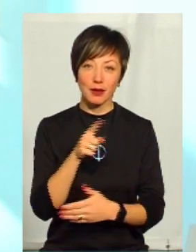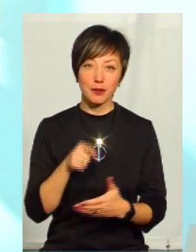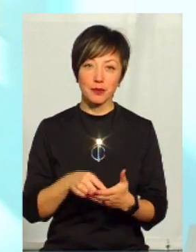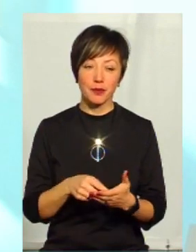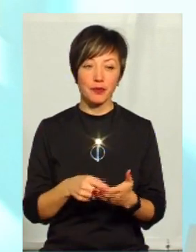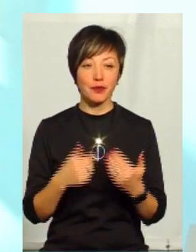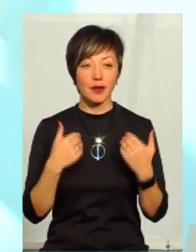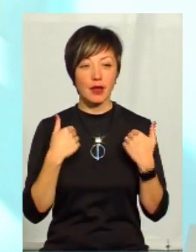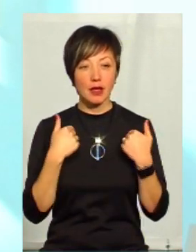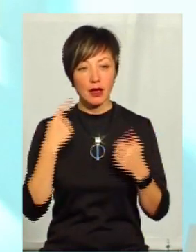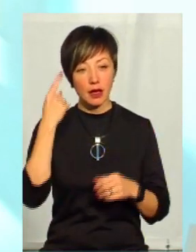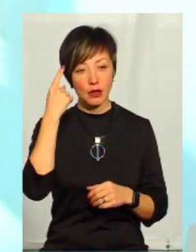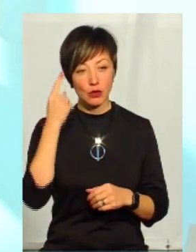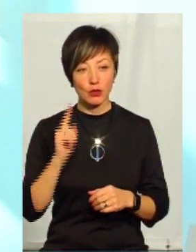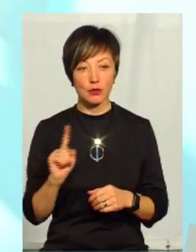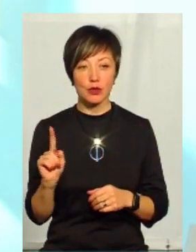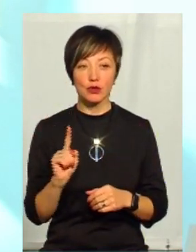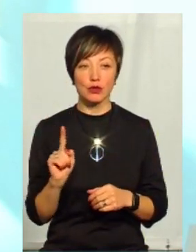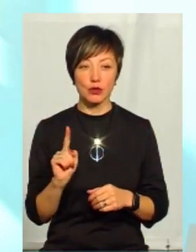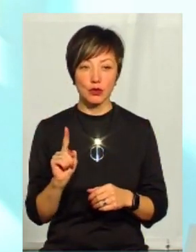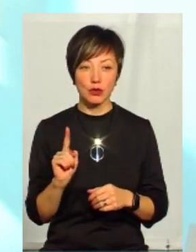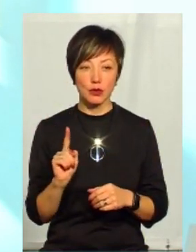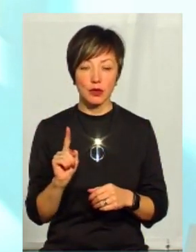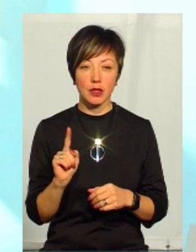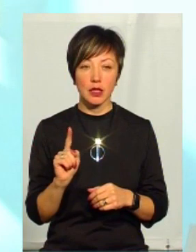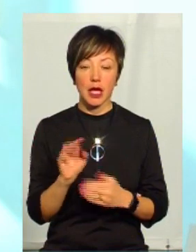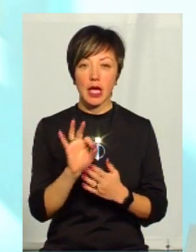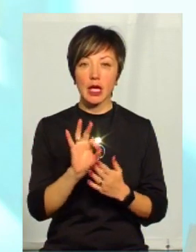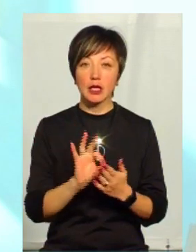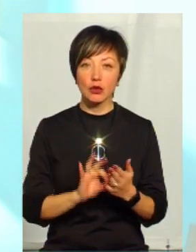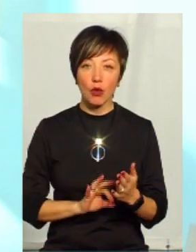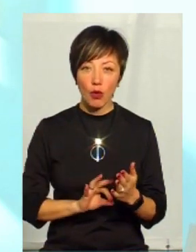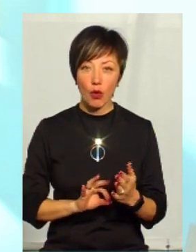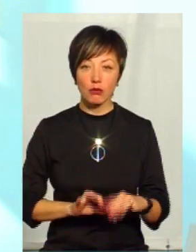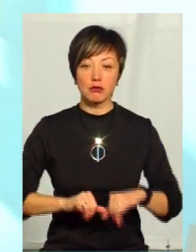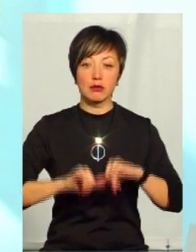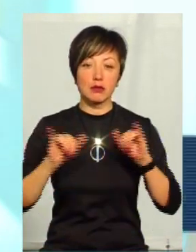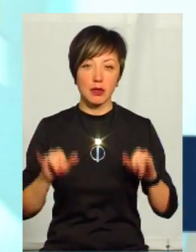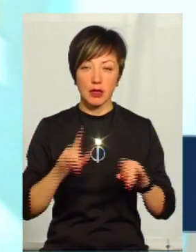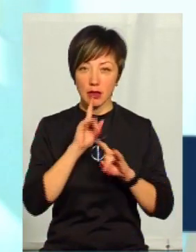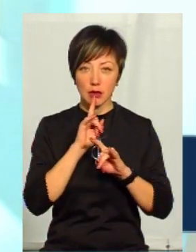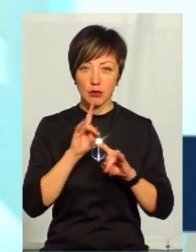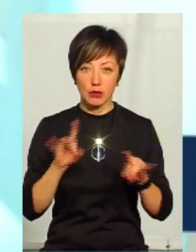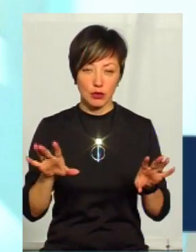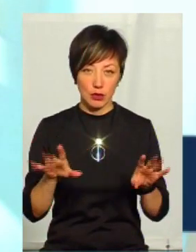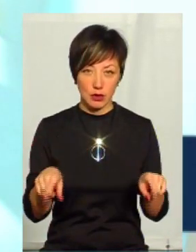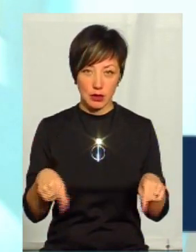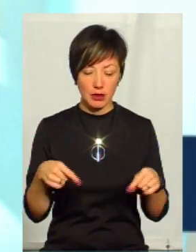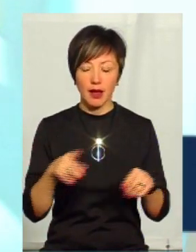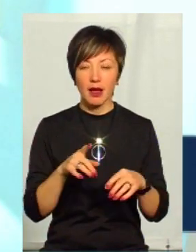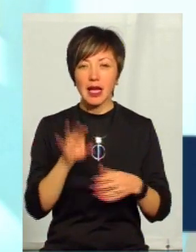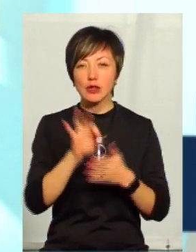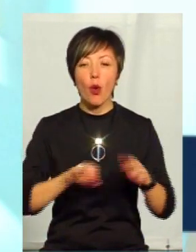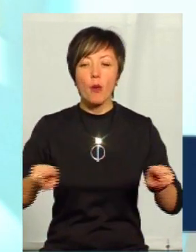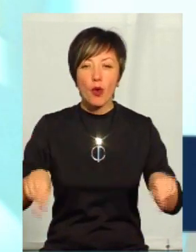Я думаю, що, скажімо, різкого прориву не буде зразу. Чому не буде? Тому що все